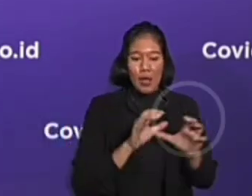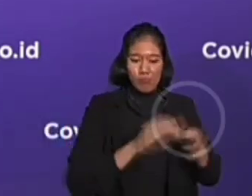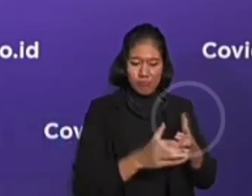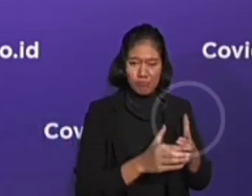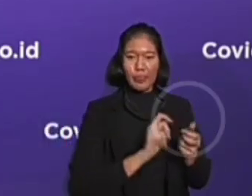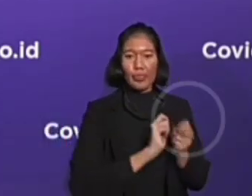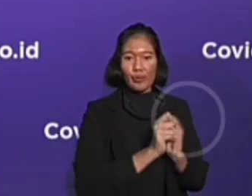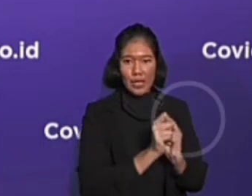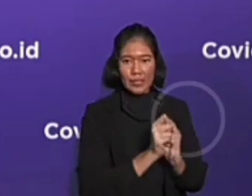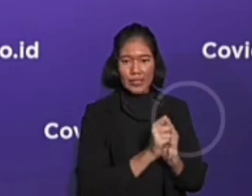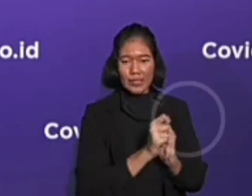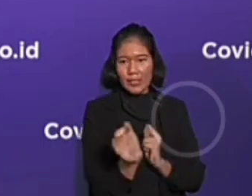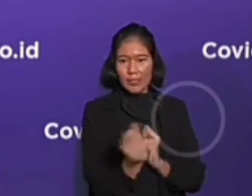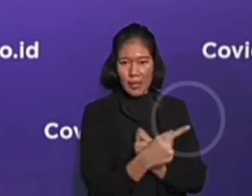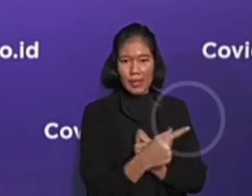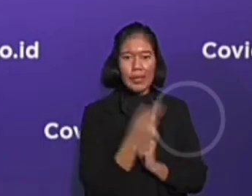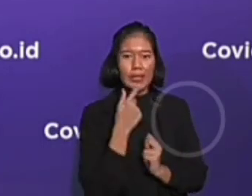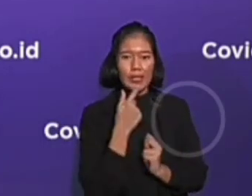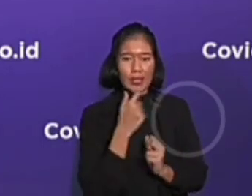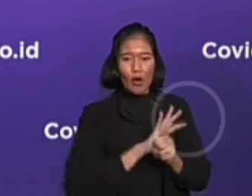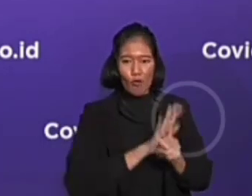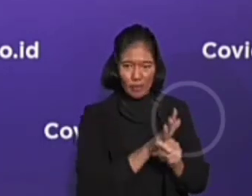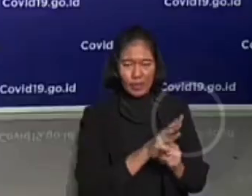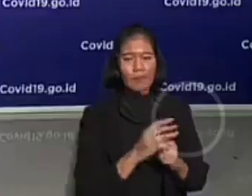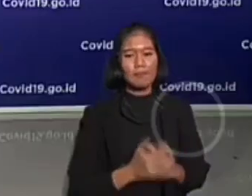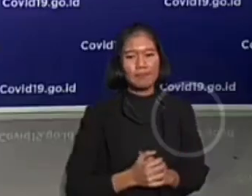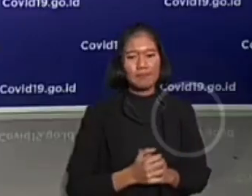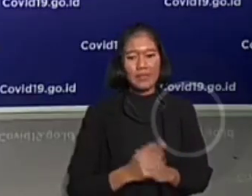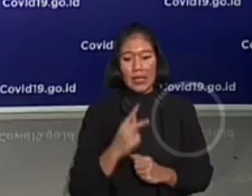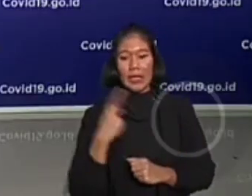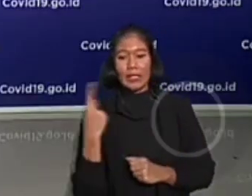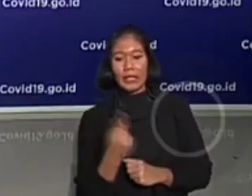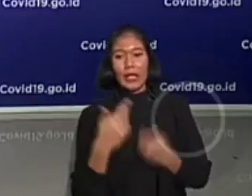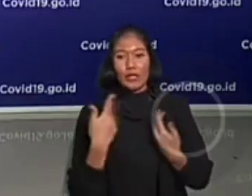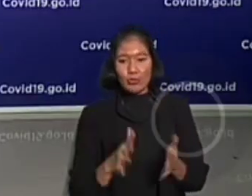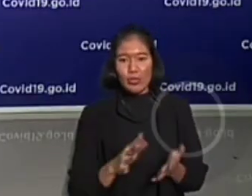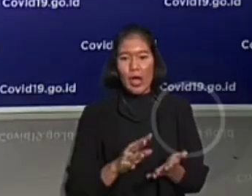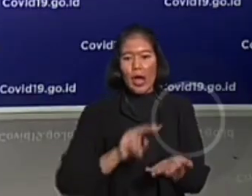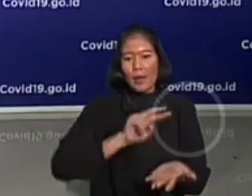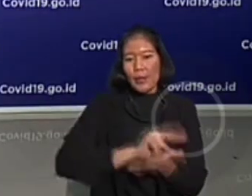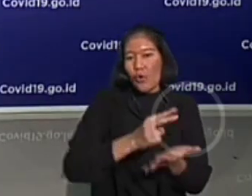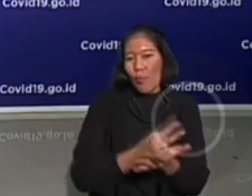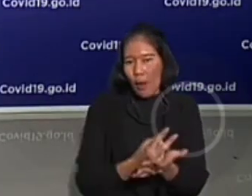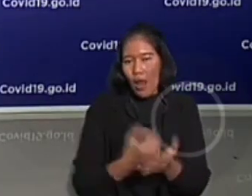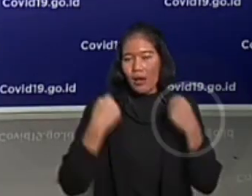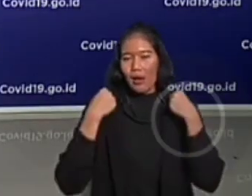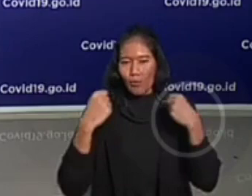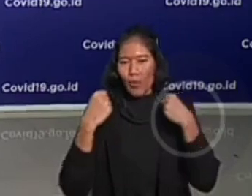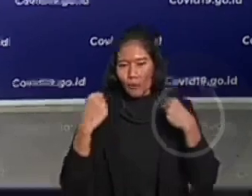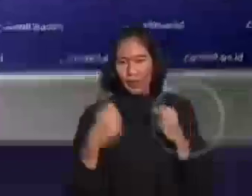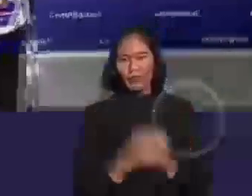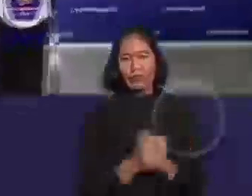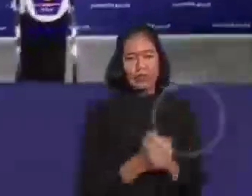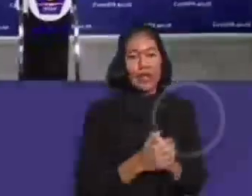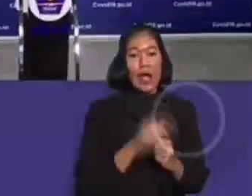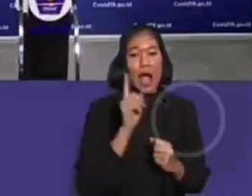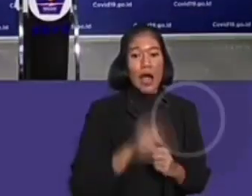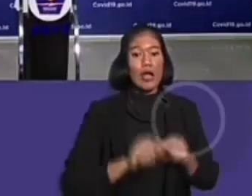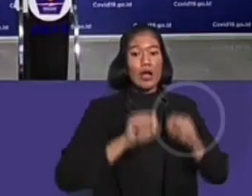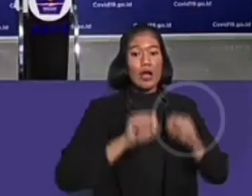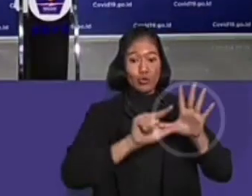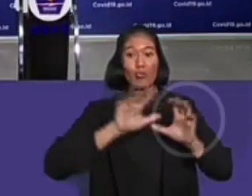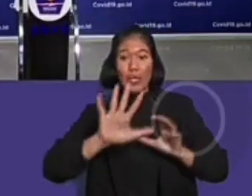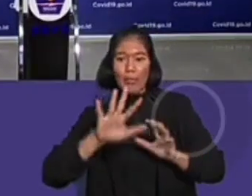tugas percepatan penanganan COVID-19. Kami telah melipat gandakan kekuatan dari 75 menjadi